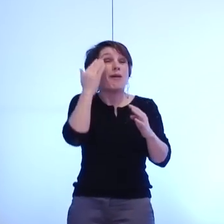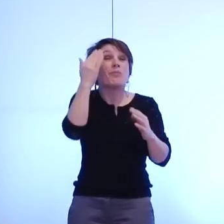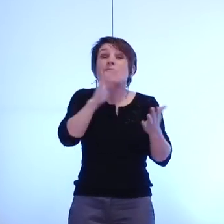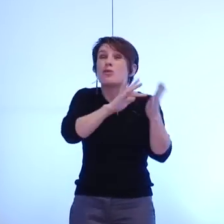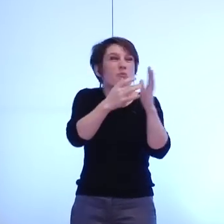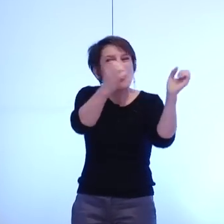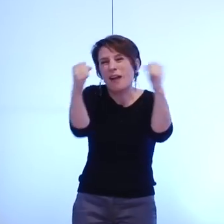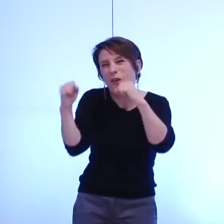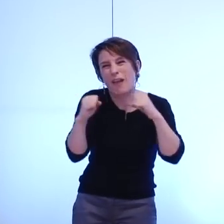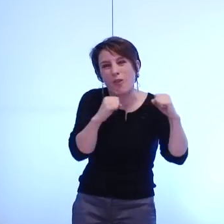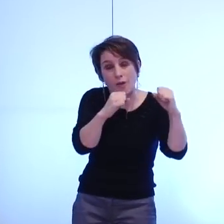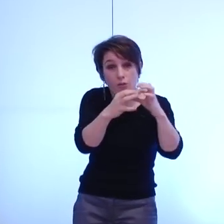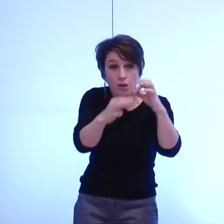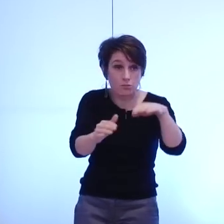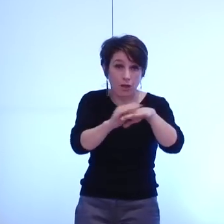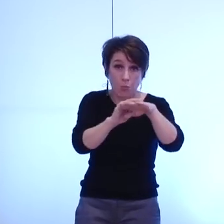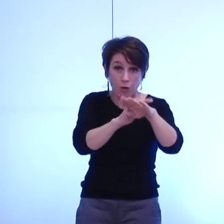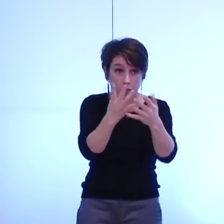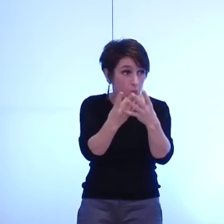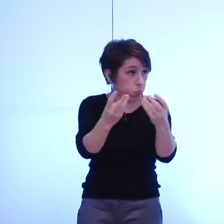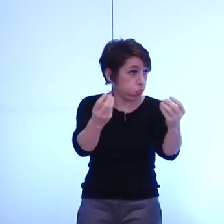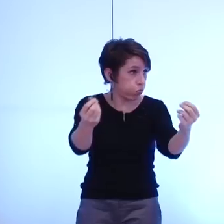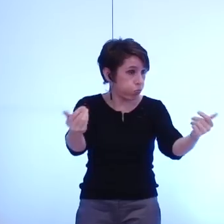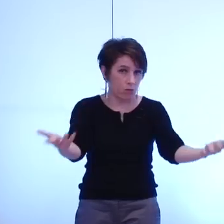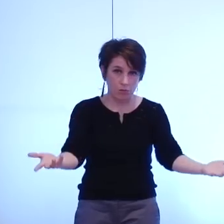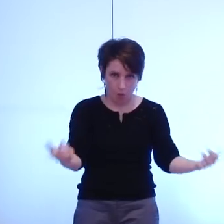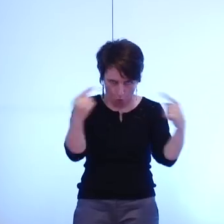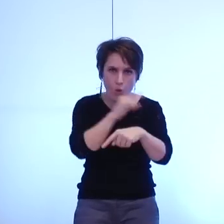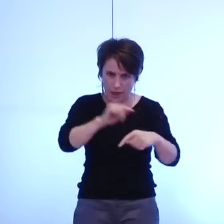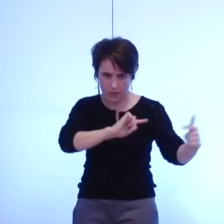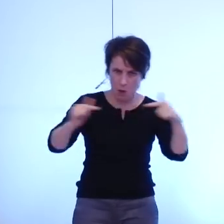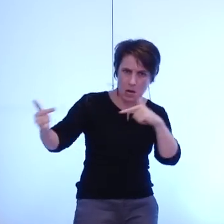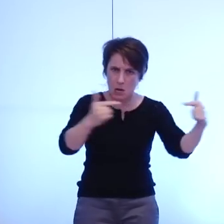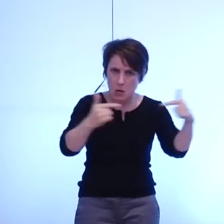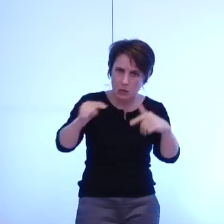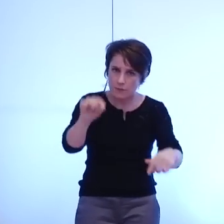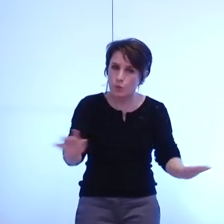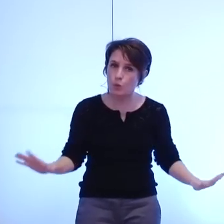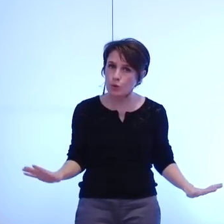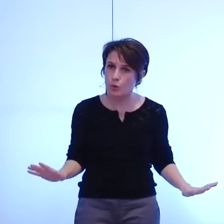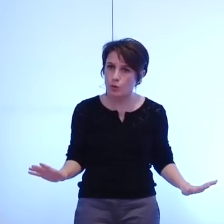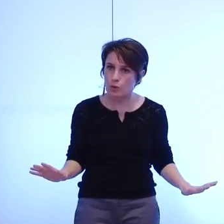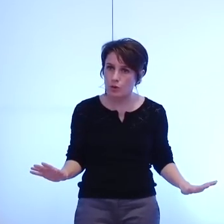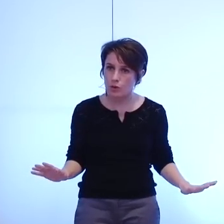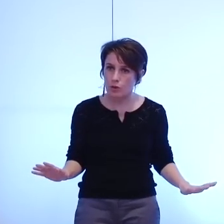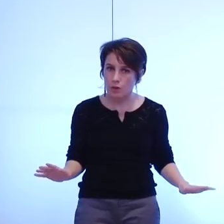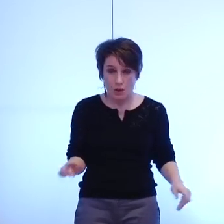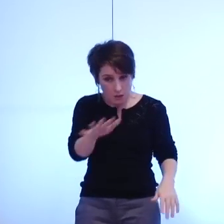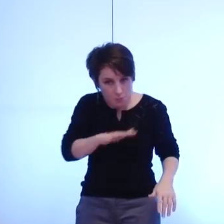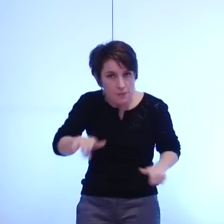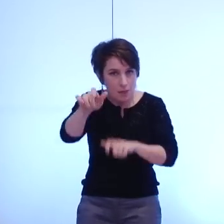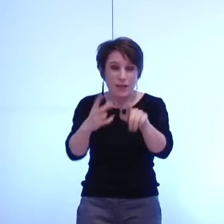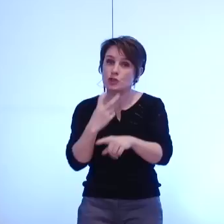si nos concitoyens voient clairement des chemins politiques différents